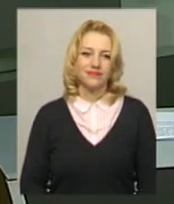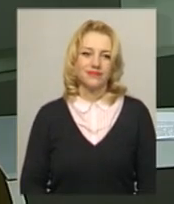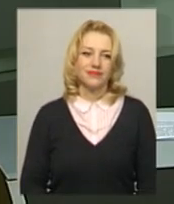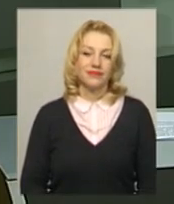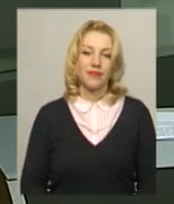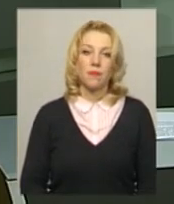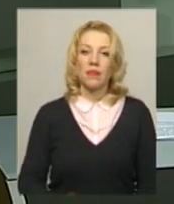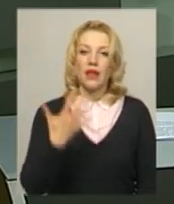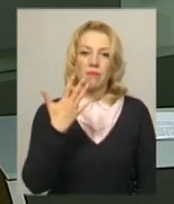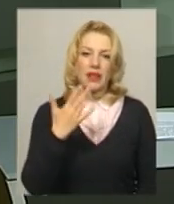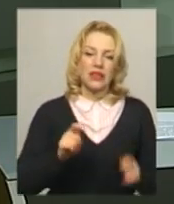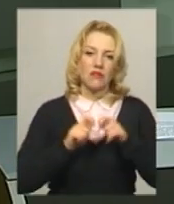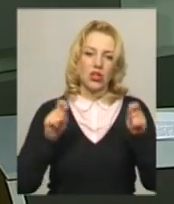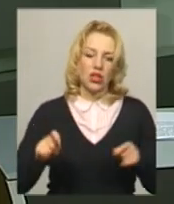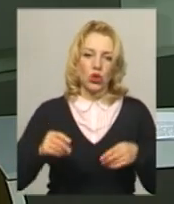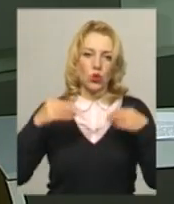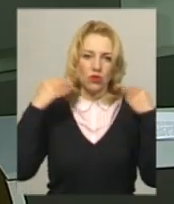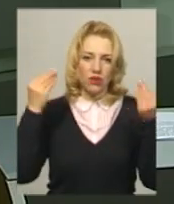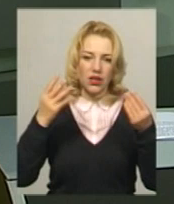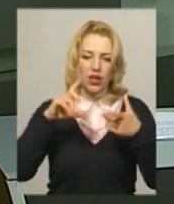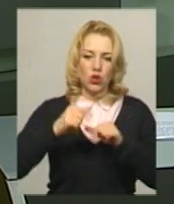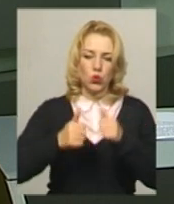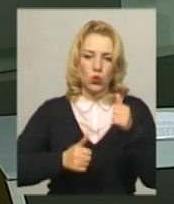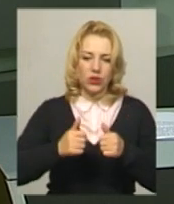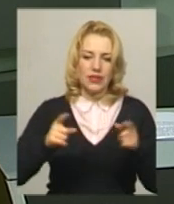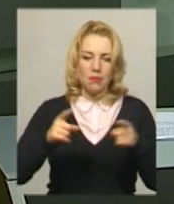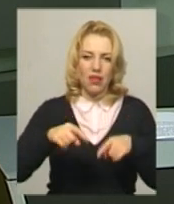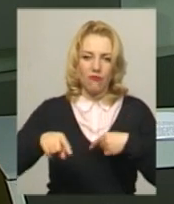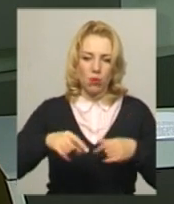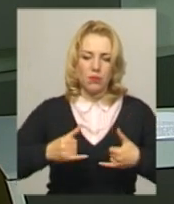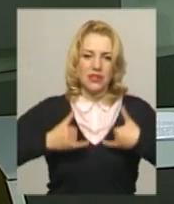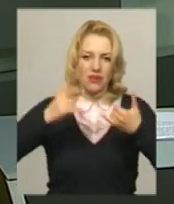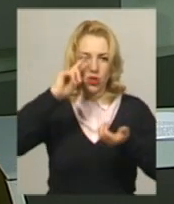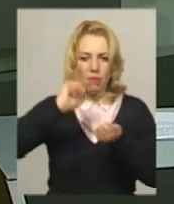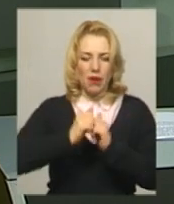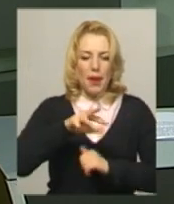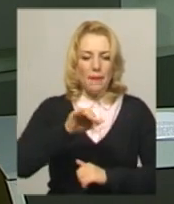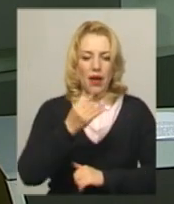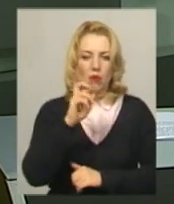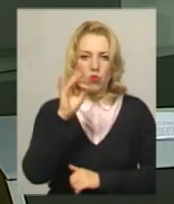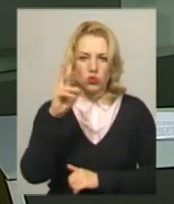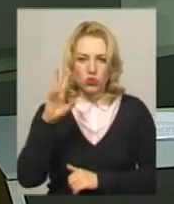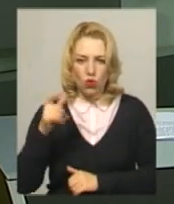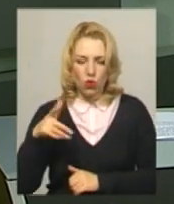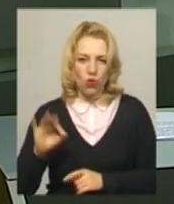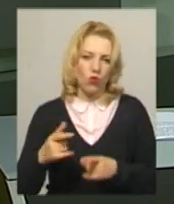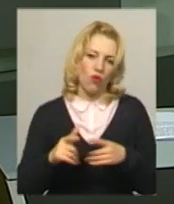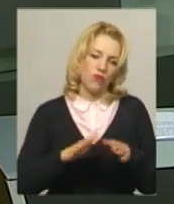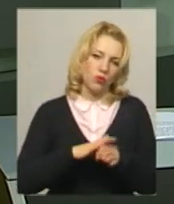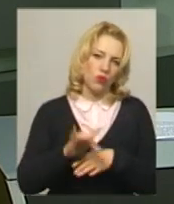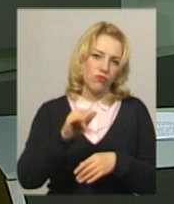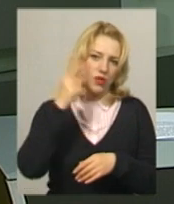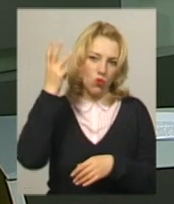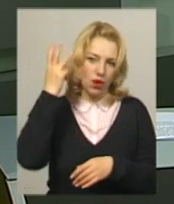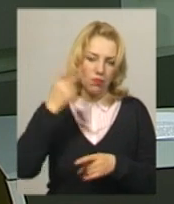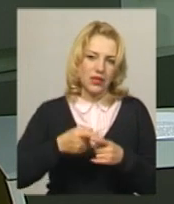П'ятий відкритий ювілейний турнір з мініфутболу, присвячений пам'яті Володимира Майбурського, відбувся у Хмельницькому. Змагання